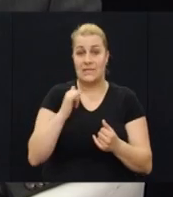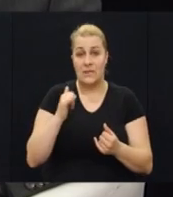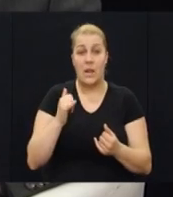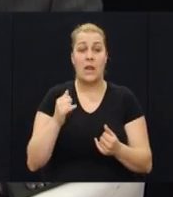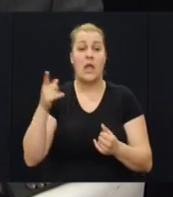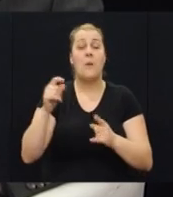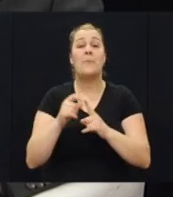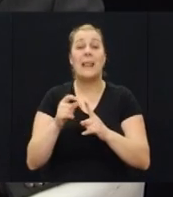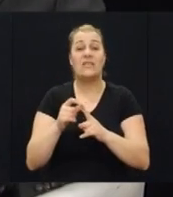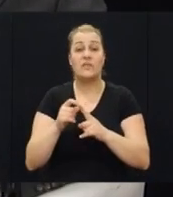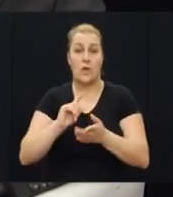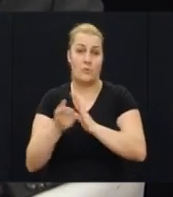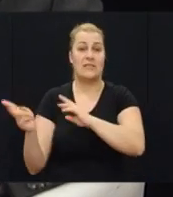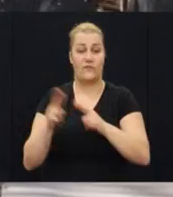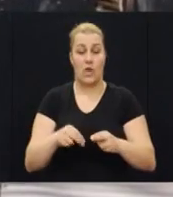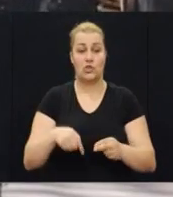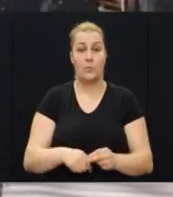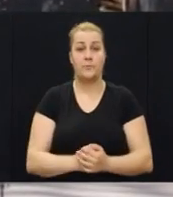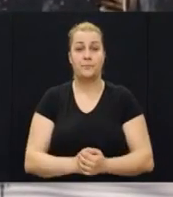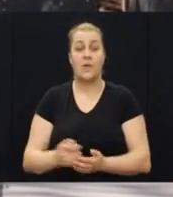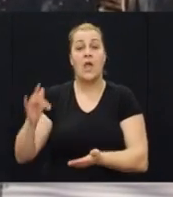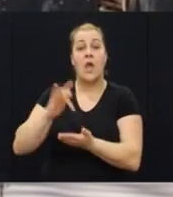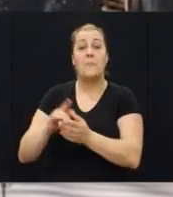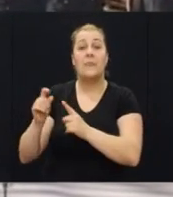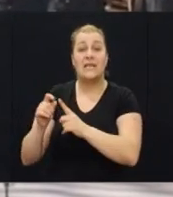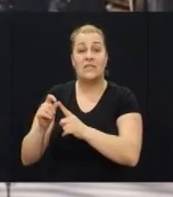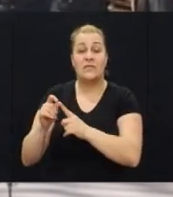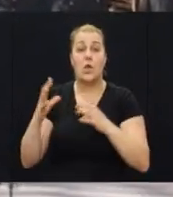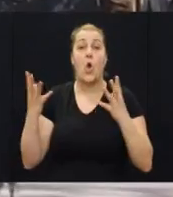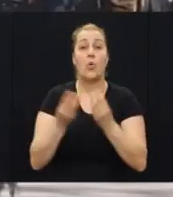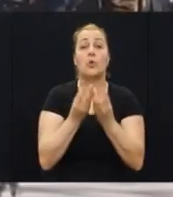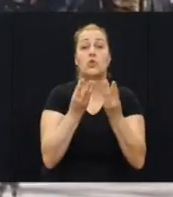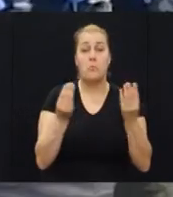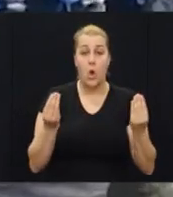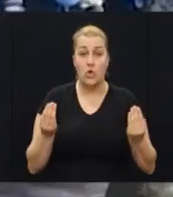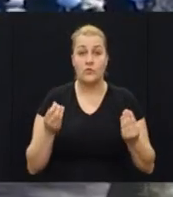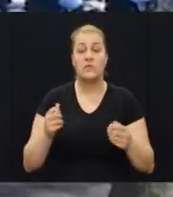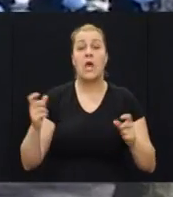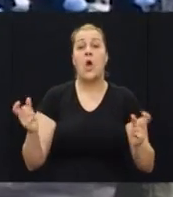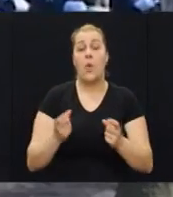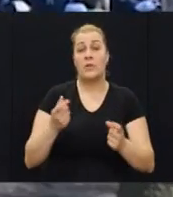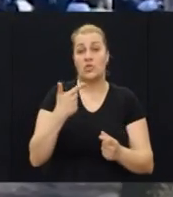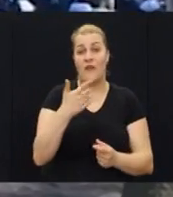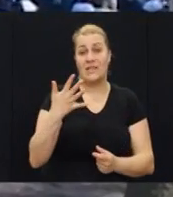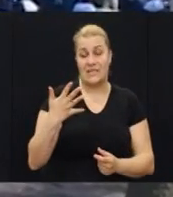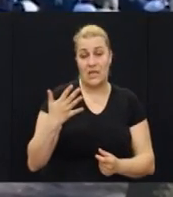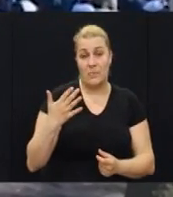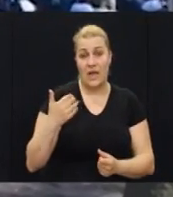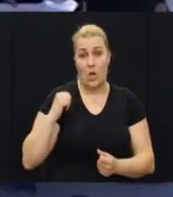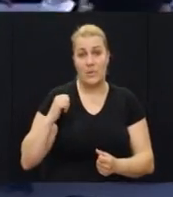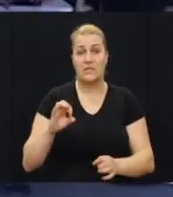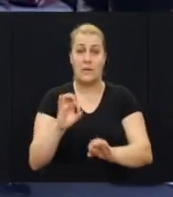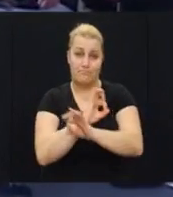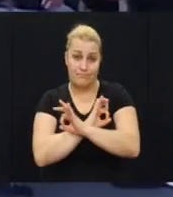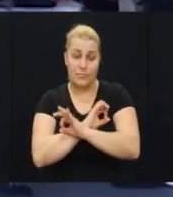na Plitvicama, pa se odmah jasno vraćam u studiju. Na Plitvicama se okupilo mnoštvo kako bi se obilježila 25. godišnica pogibije prvog